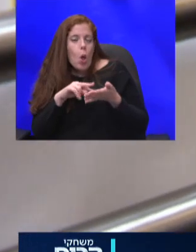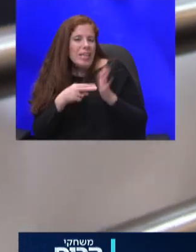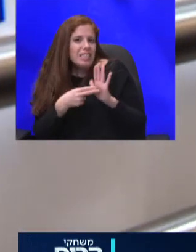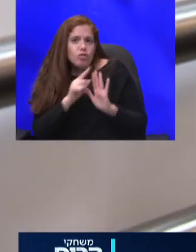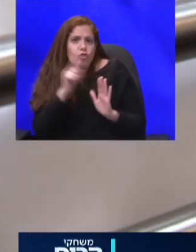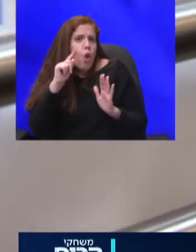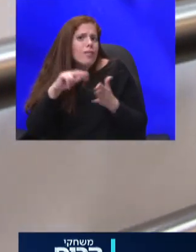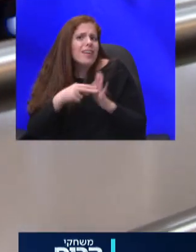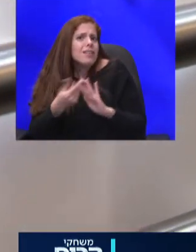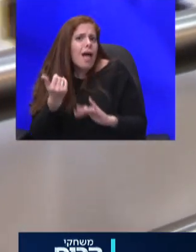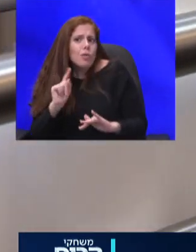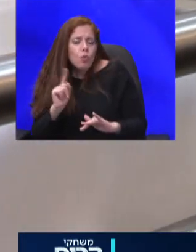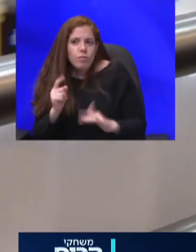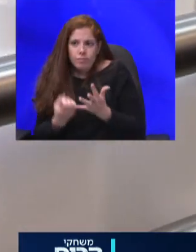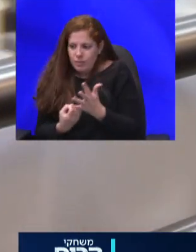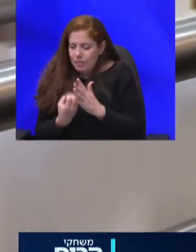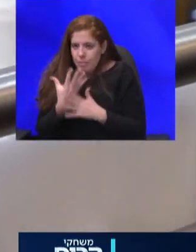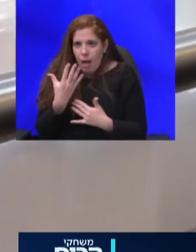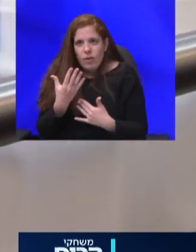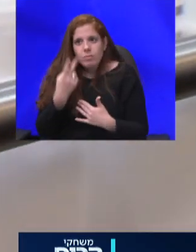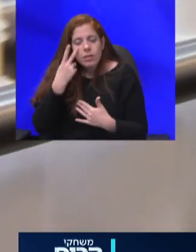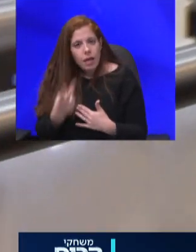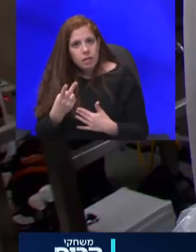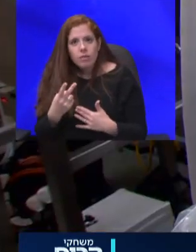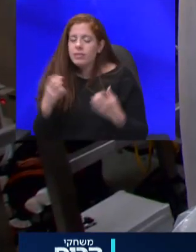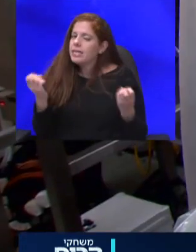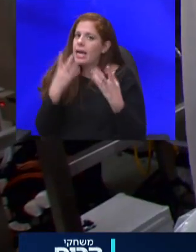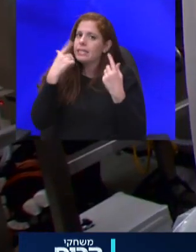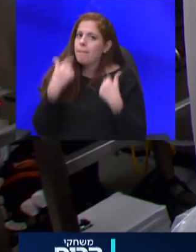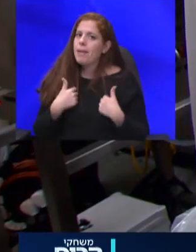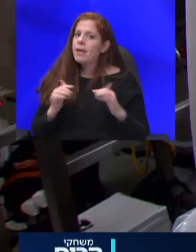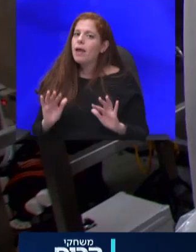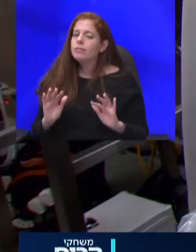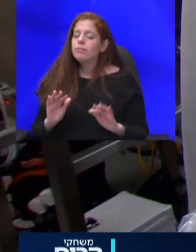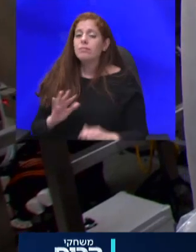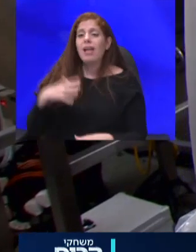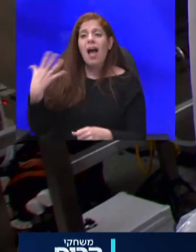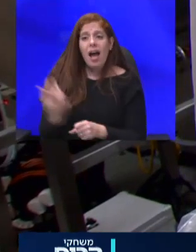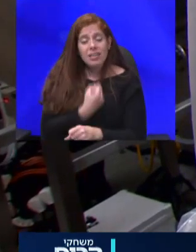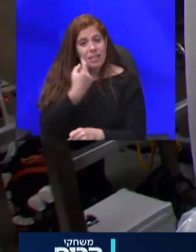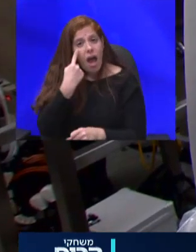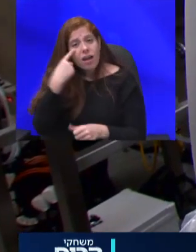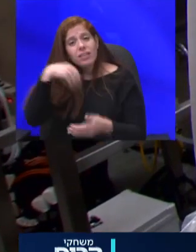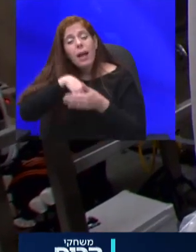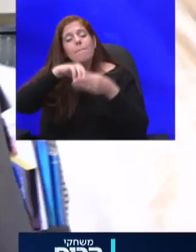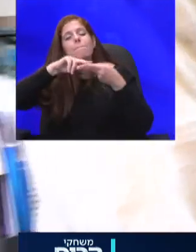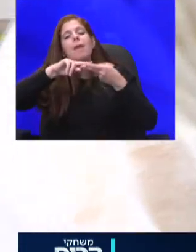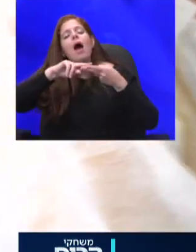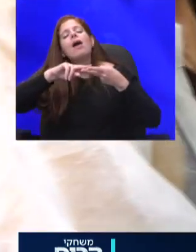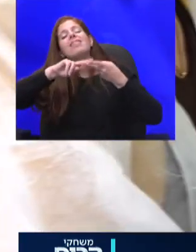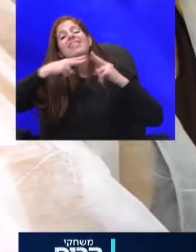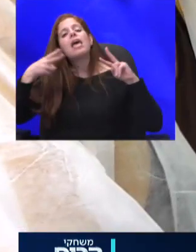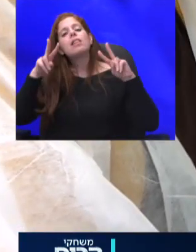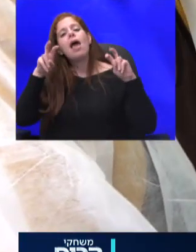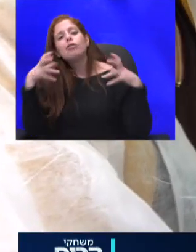יש מעין ואני מסתכל על בעיניי זה כסף סוד ההצלחה, תמון כנראה ב-DNA של החברות הישראליות מה זה